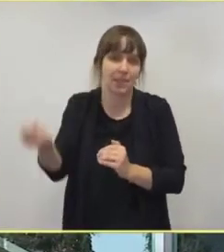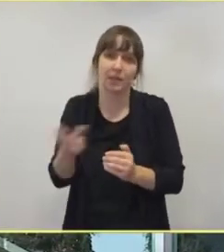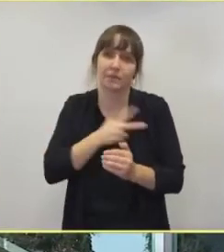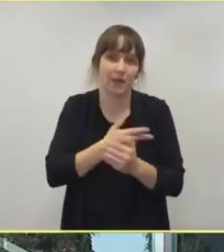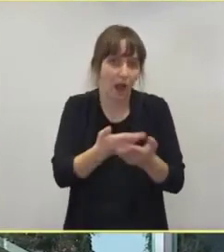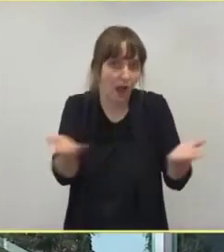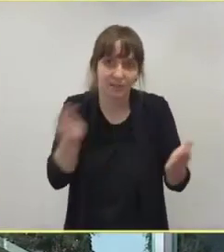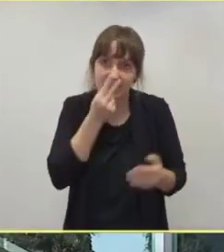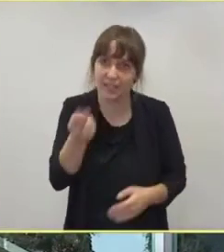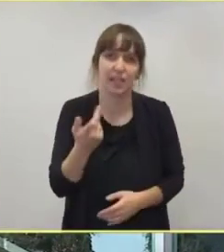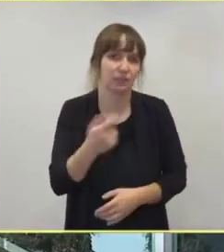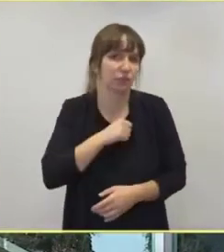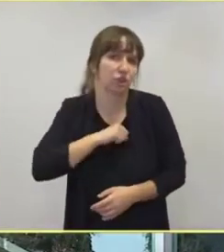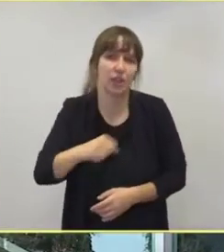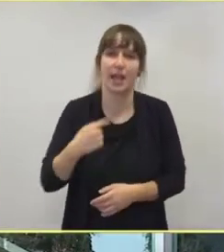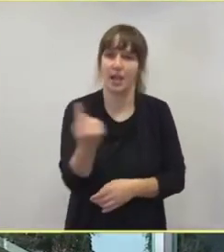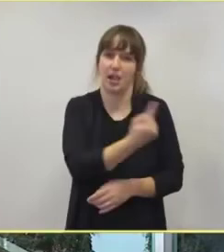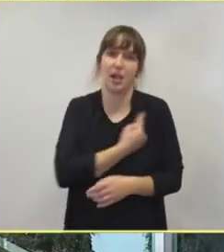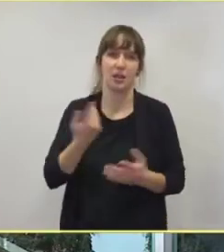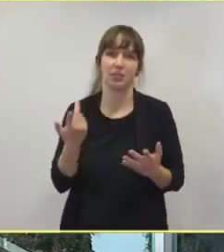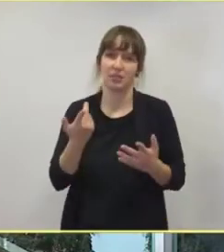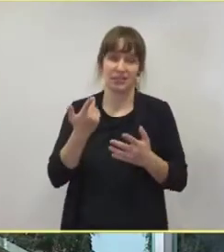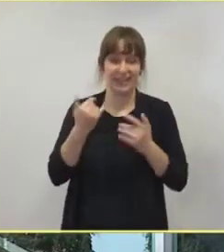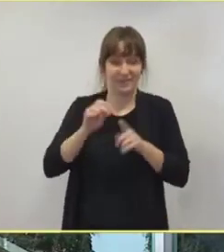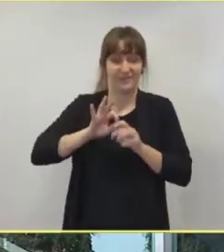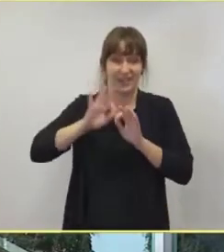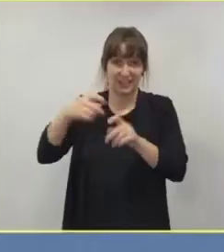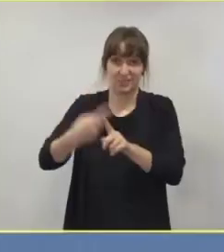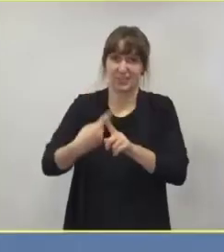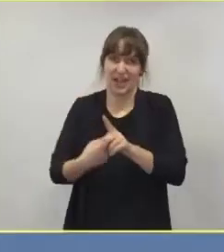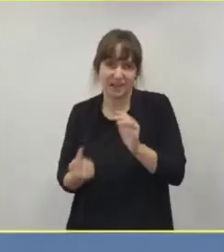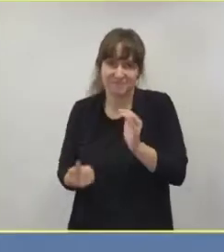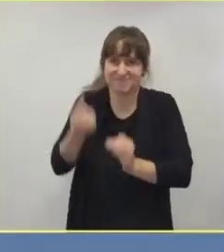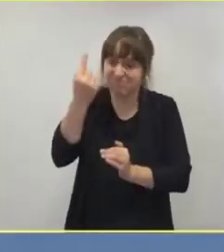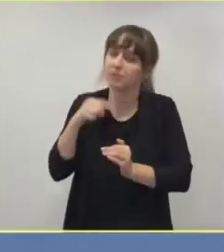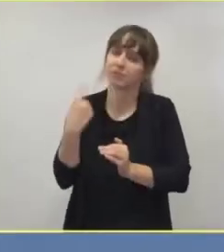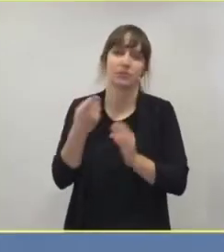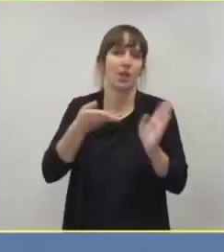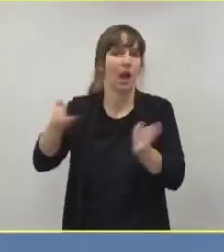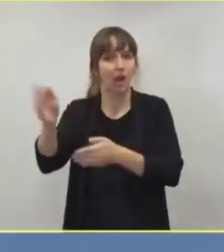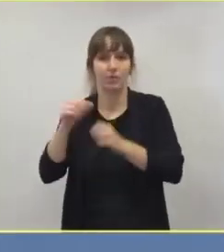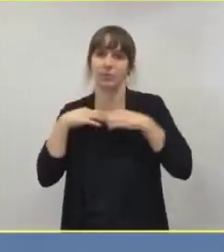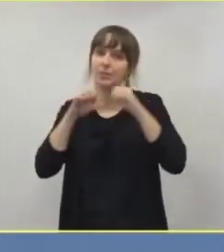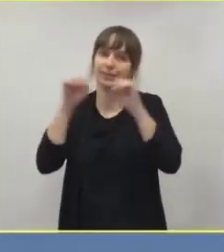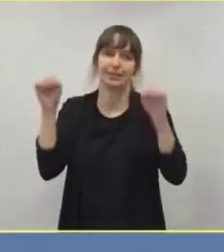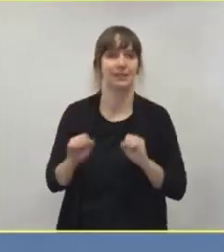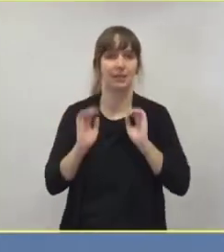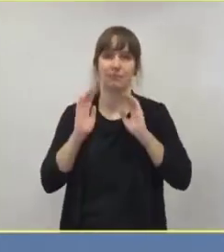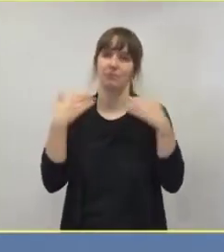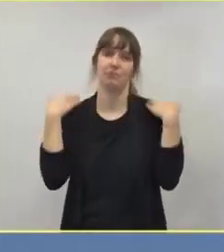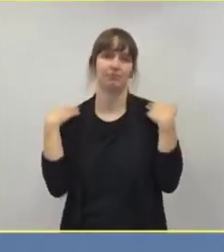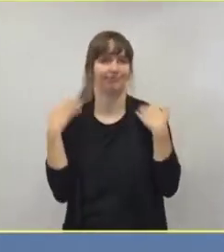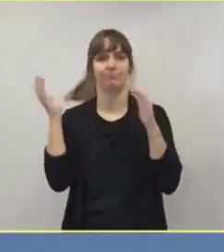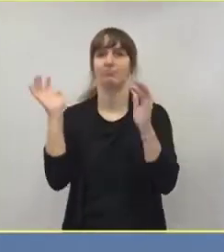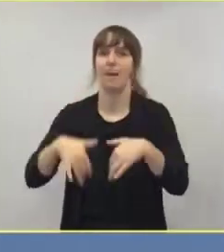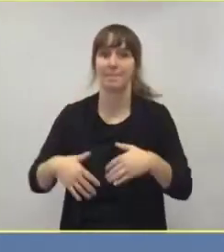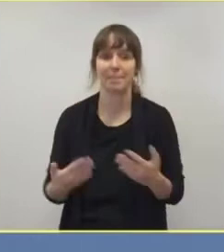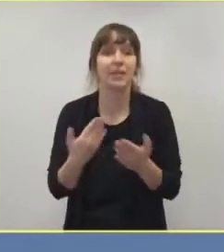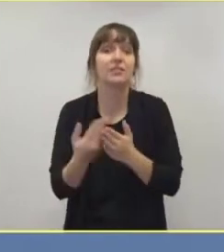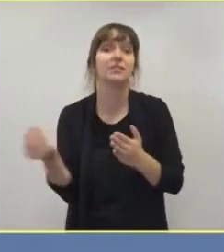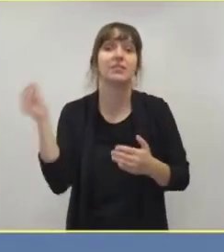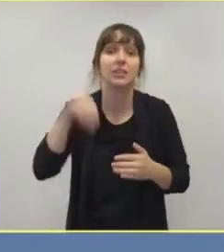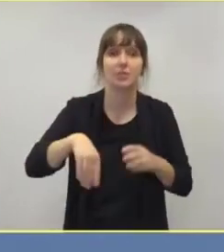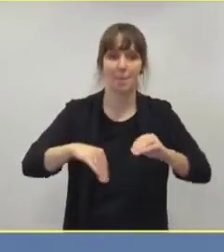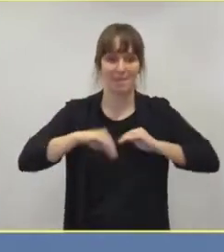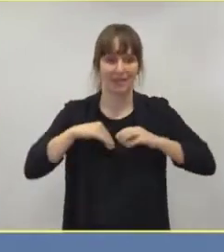im Nullkommanix bei den hohen Infektionszahlen in eine Überlastung reingraben. Plus die Bettensperrungen, die jetzt dringend